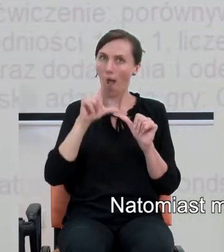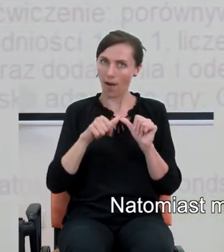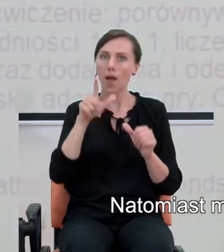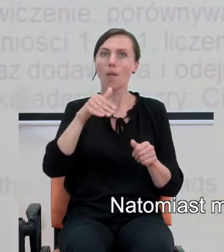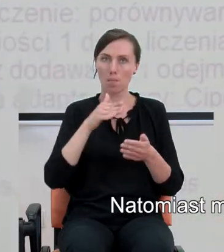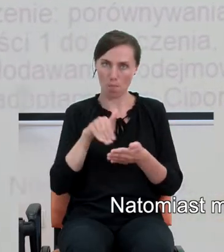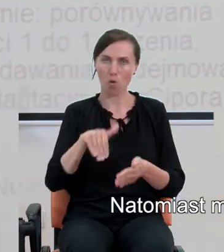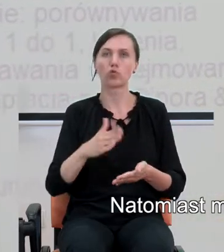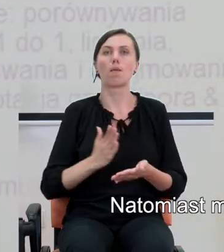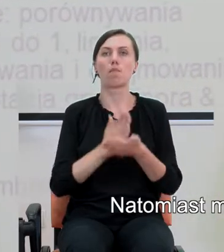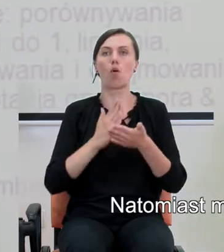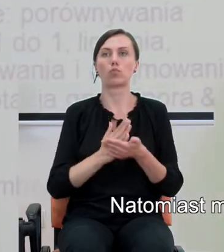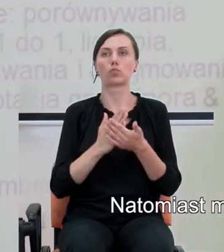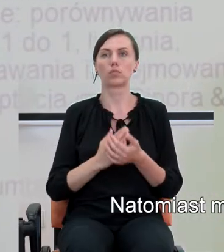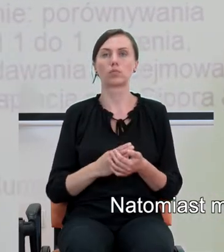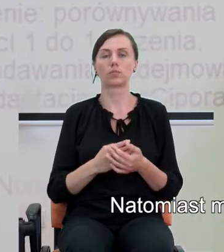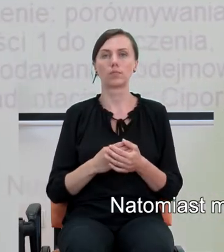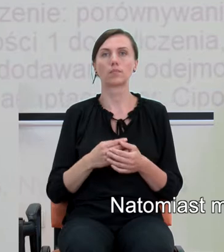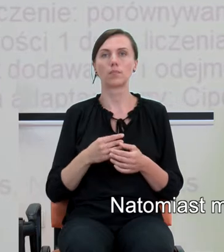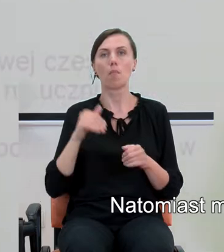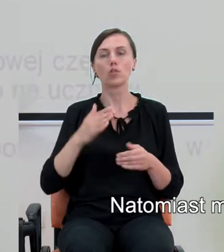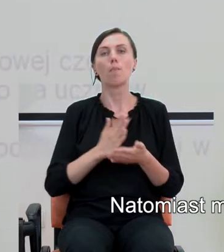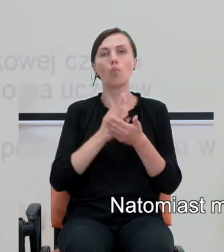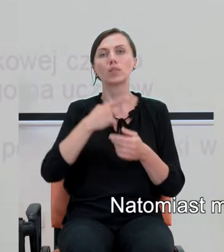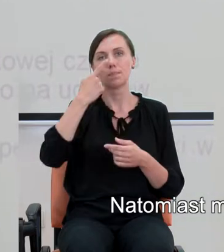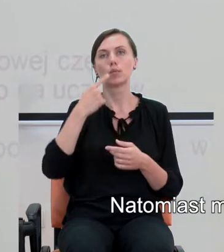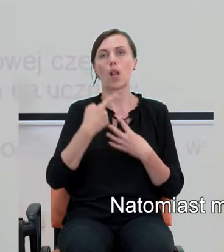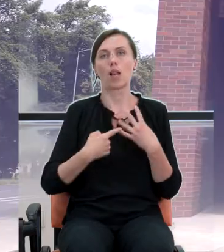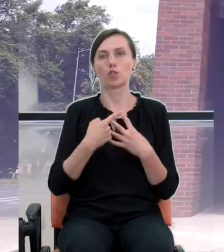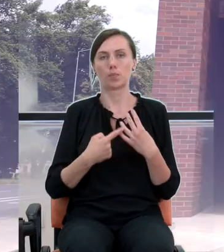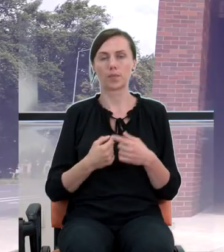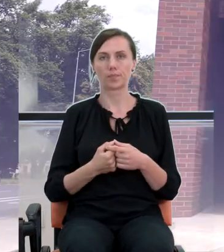wspomagać właśnie ten zmysł liczby.